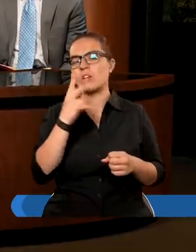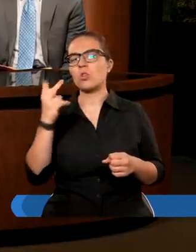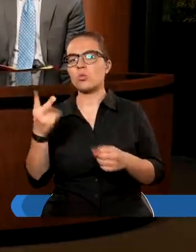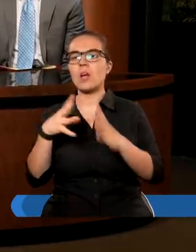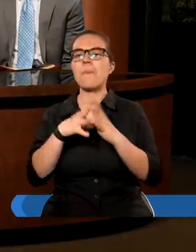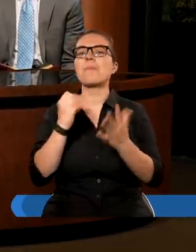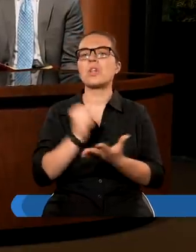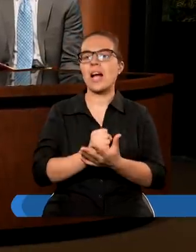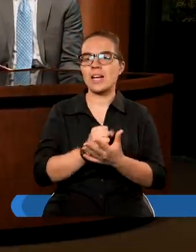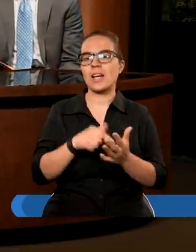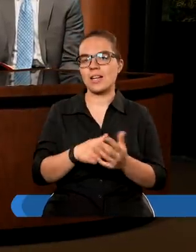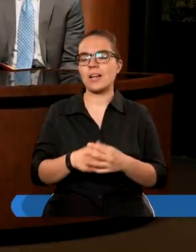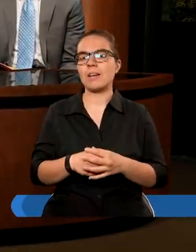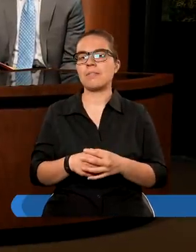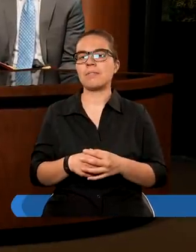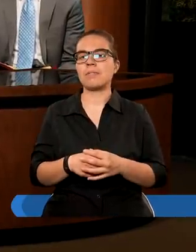Drodzy,